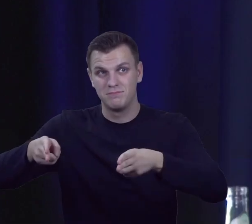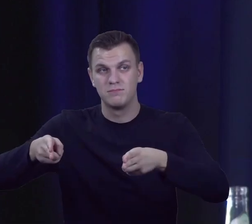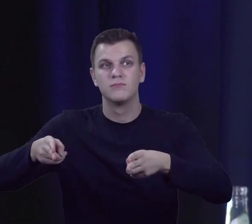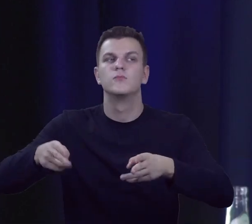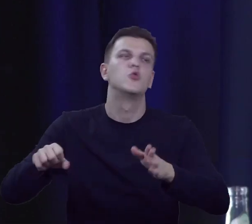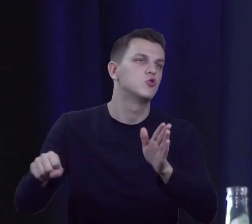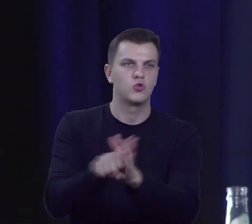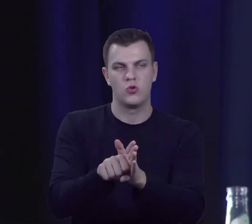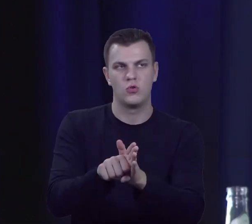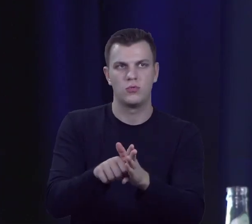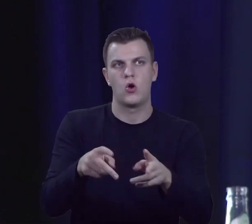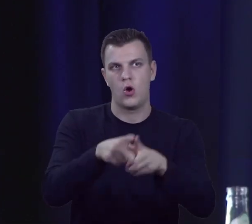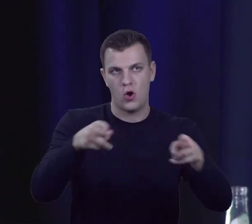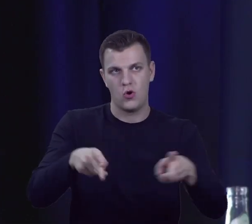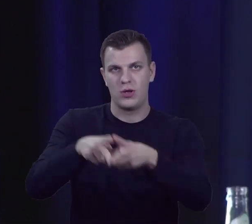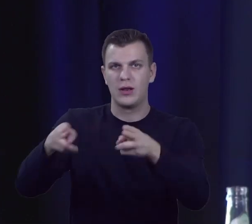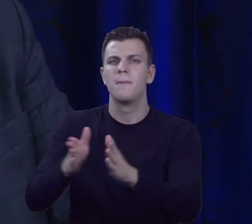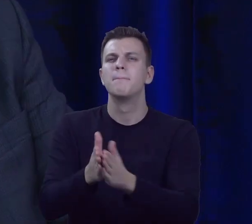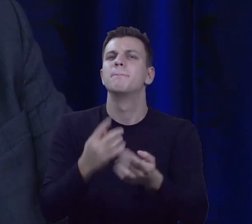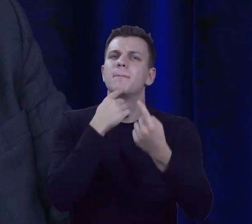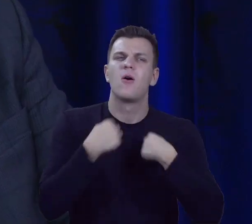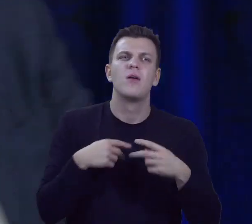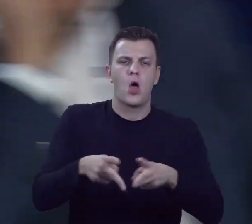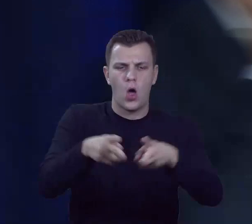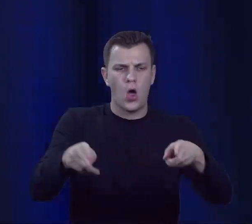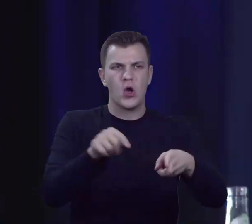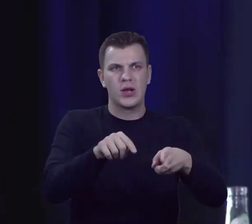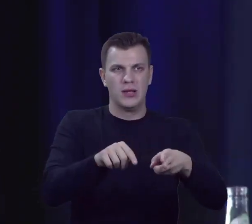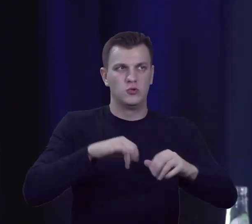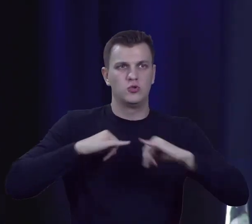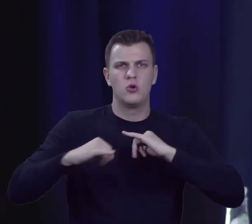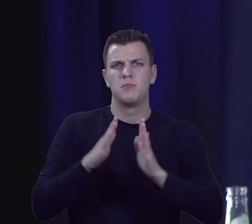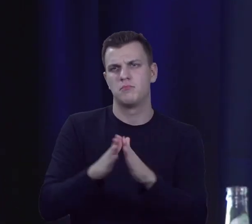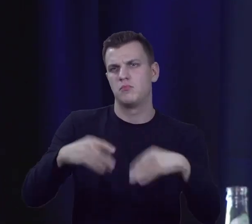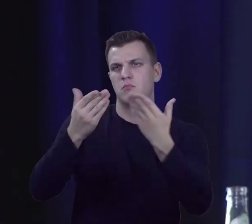poznać państwa zdanie na temat kadencyjności. Może od pana burmistrza zaczniemy.